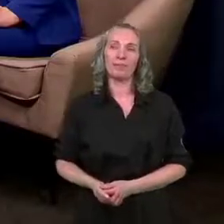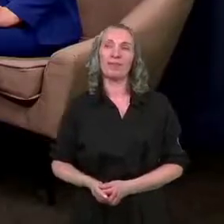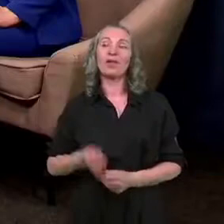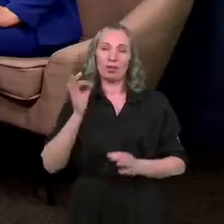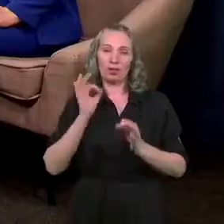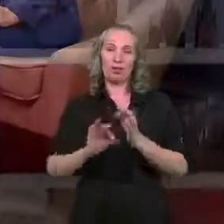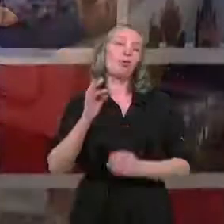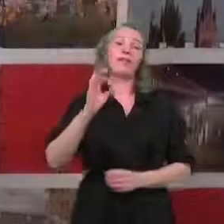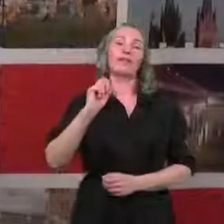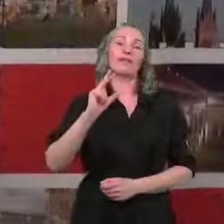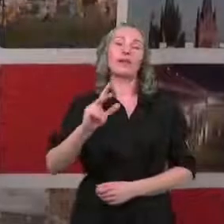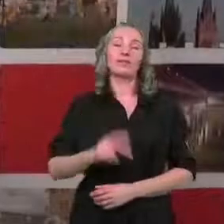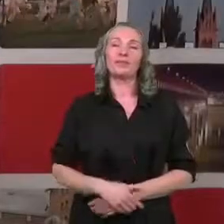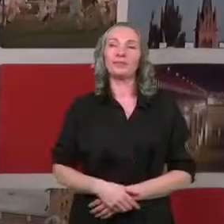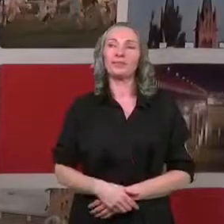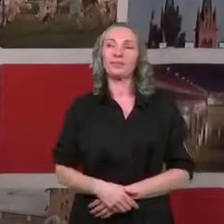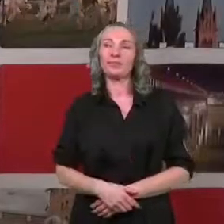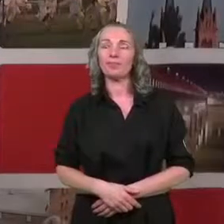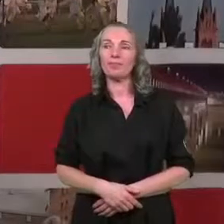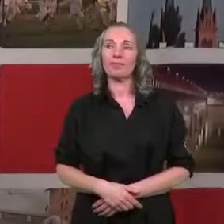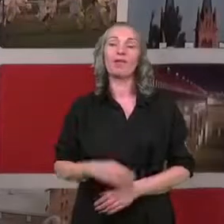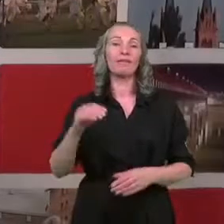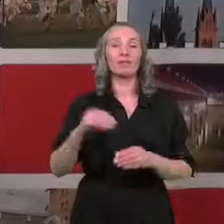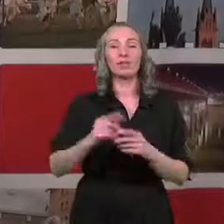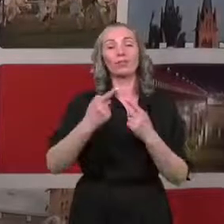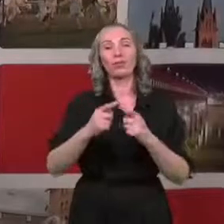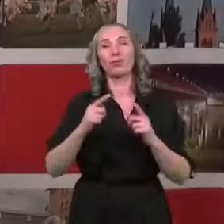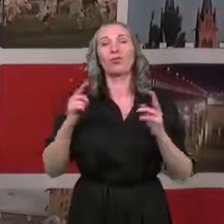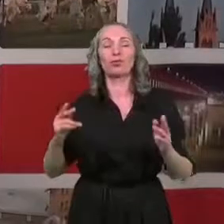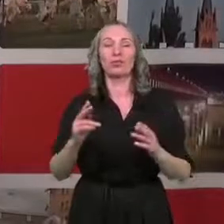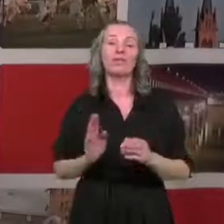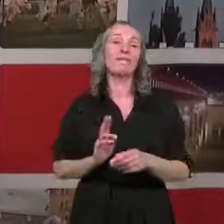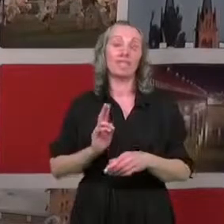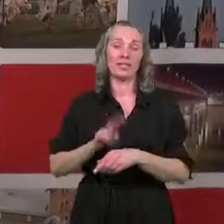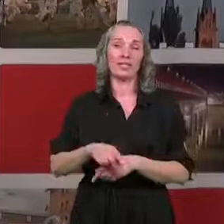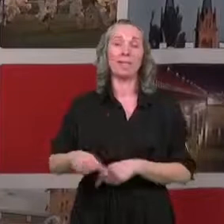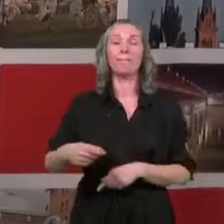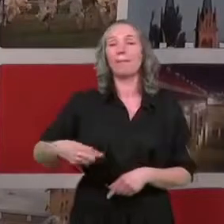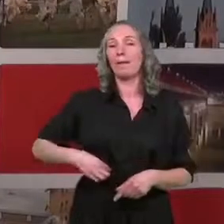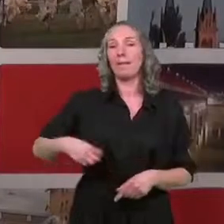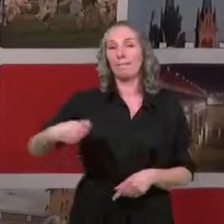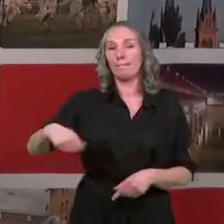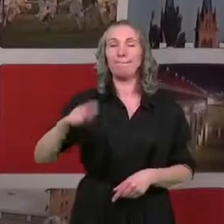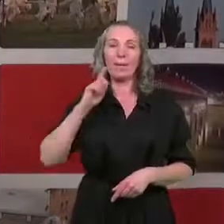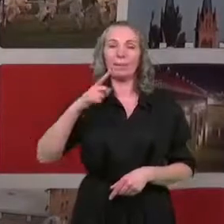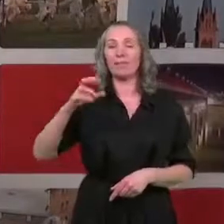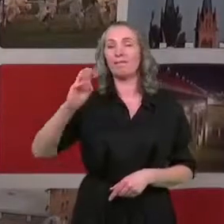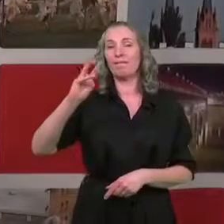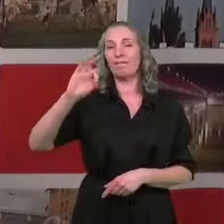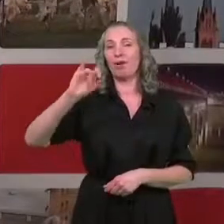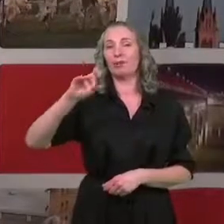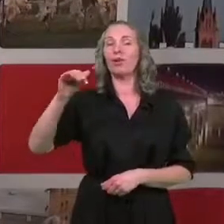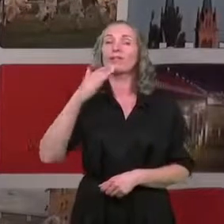Dokładnie tak. W tym krótkim wstępie Pan Prezydent Wojtkowski mówił o tym,